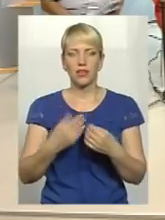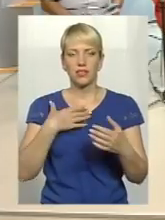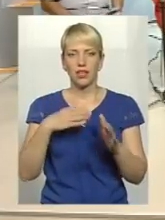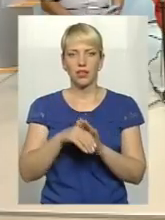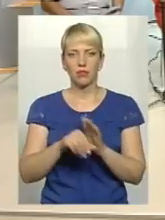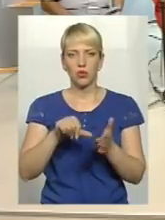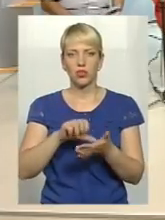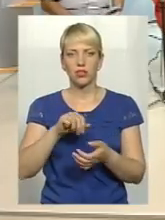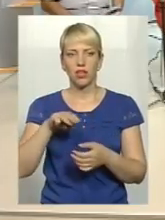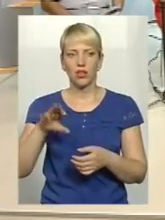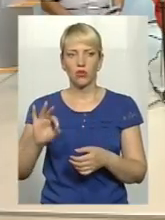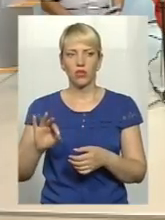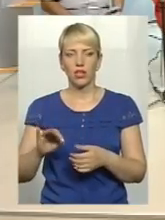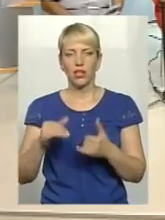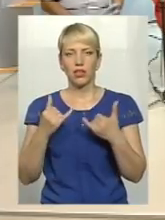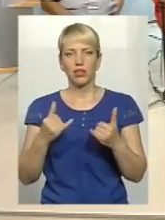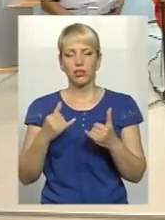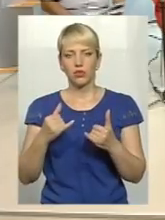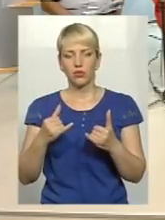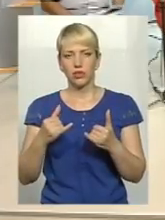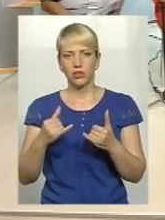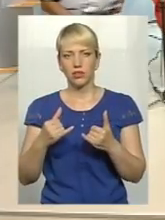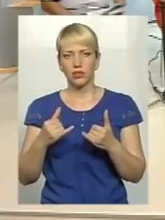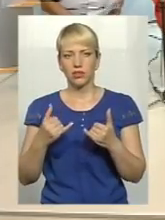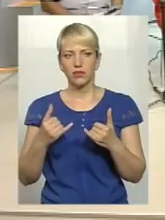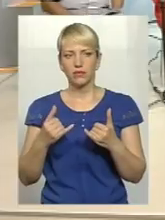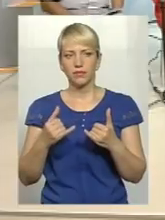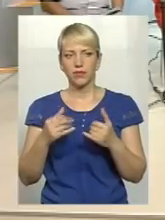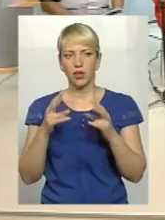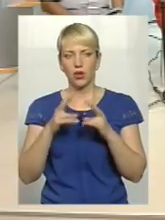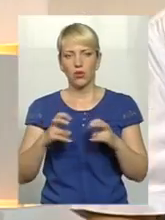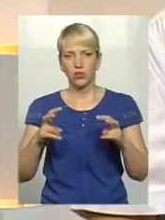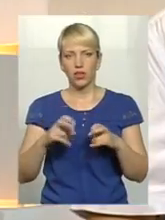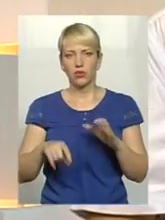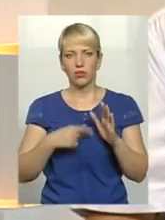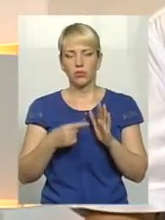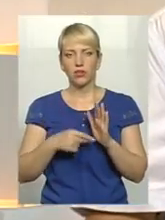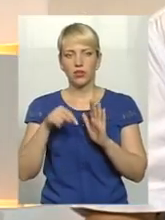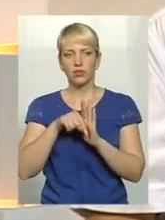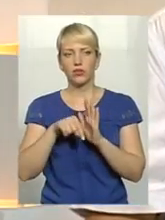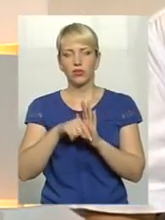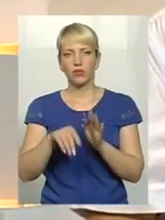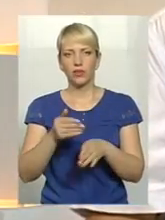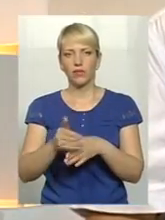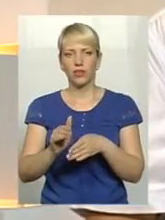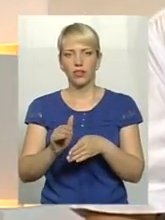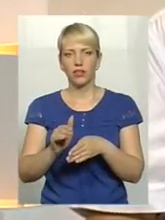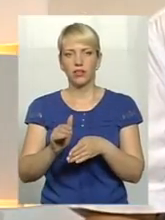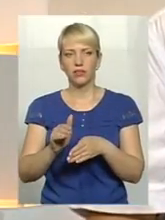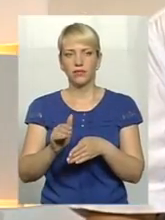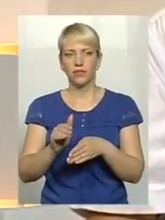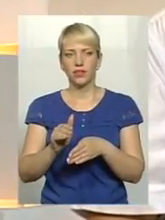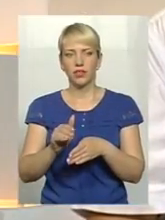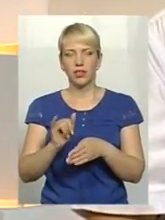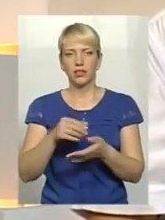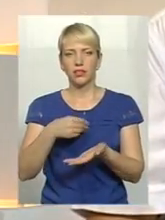тобто вже засідала і сьогодні вже розглянуто питання стосовно виділення і